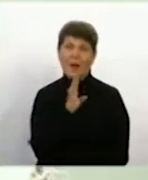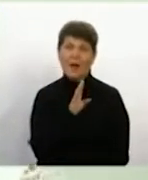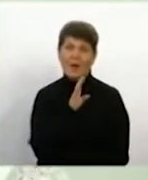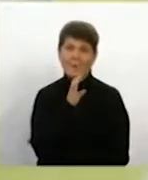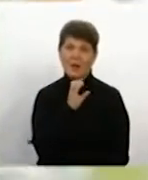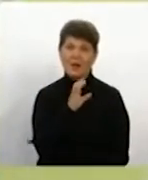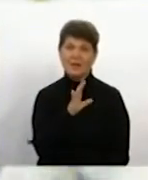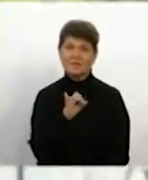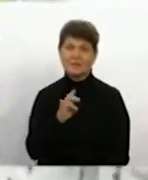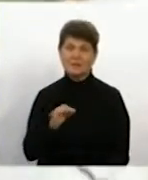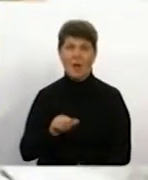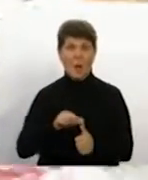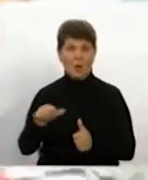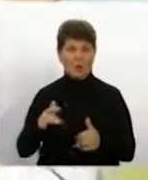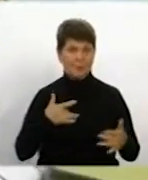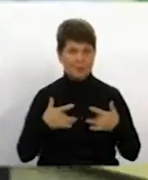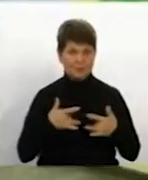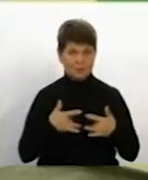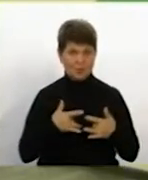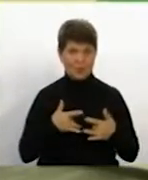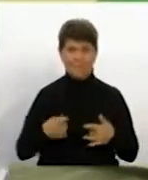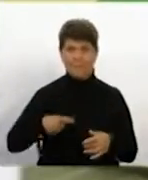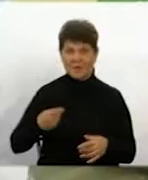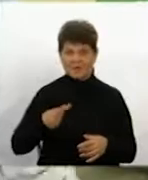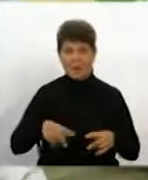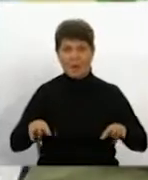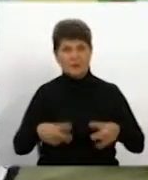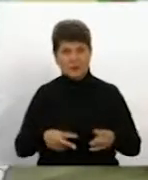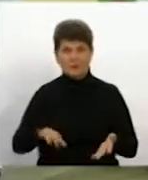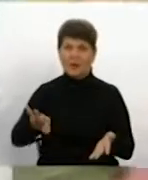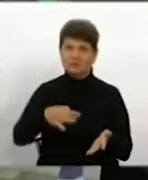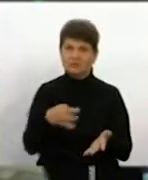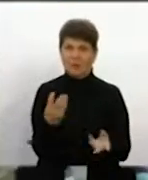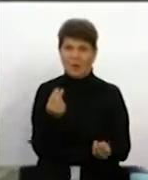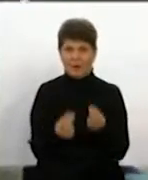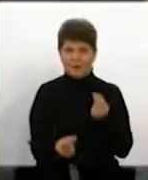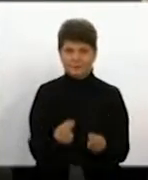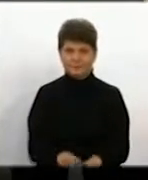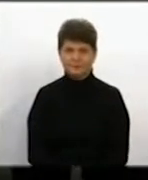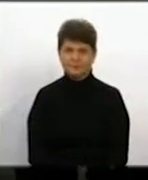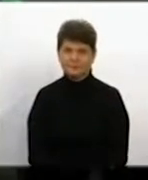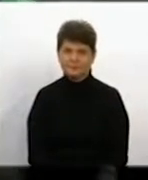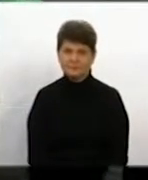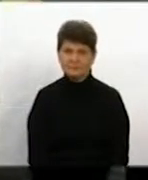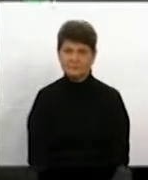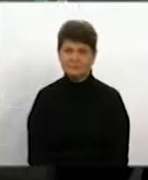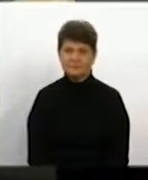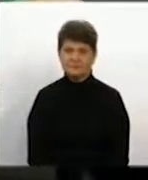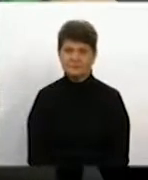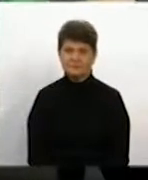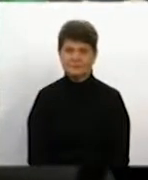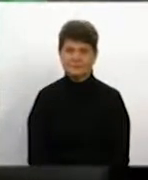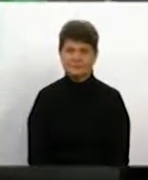акторської майстерності, дівчина займається тістопластикою, танцями та шиєм м'які іграшки. Марину їй подобається гратися.